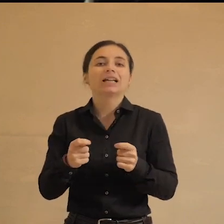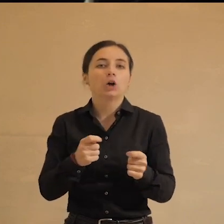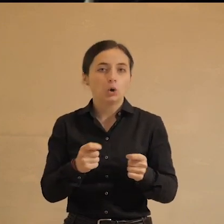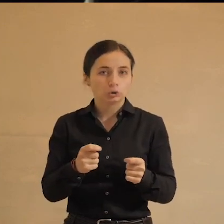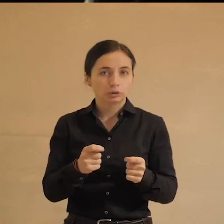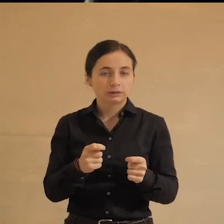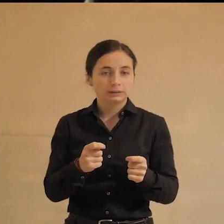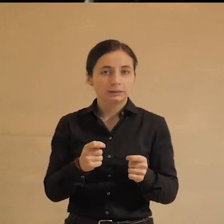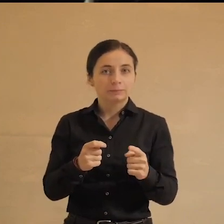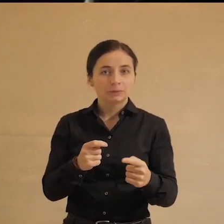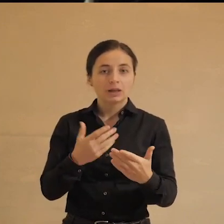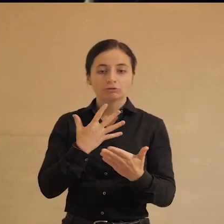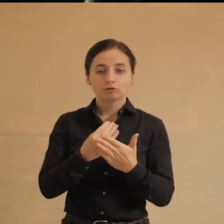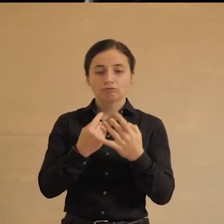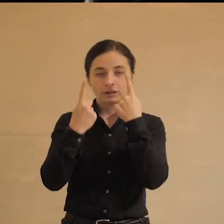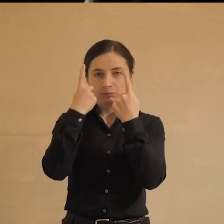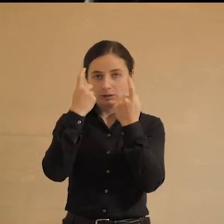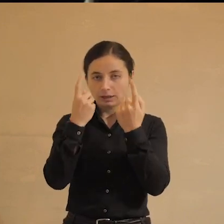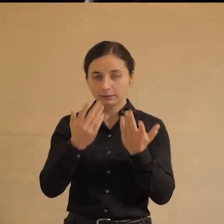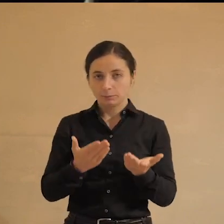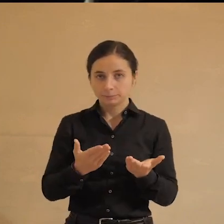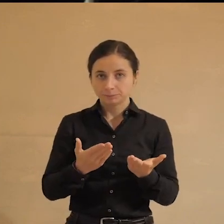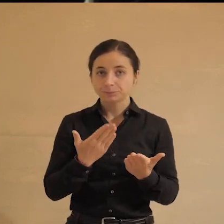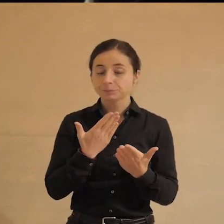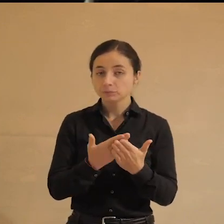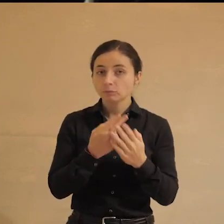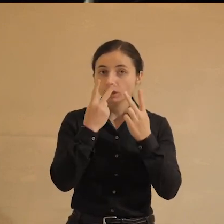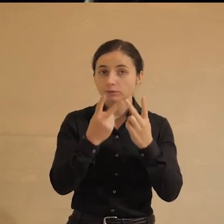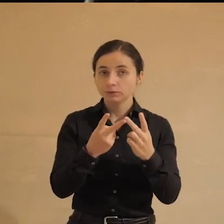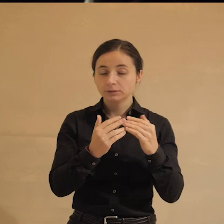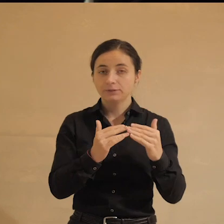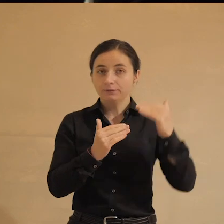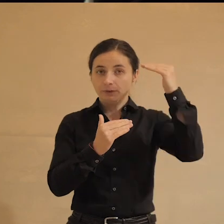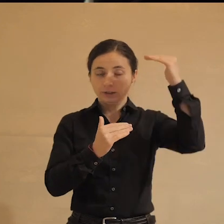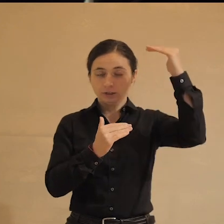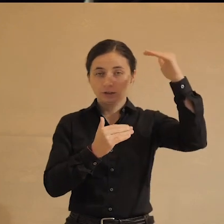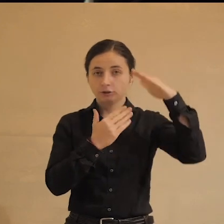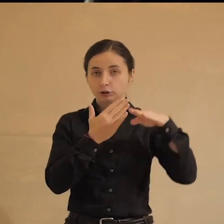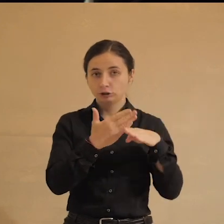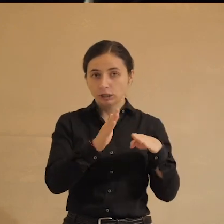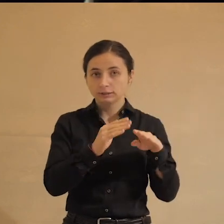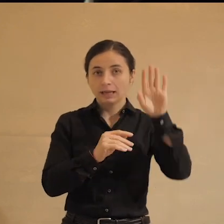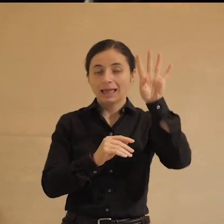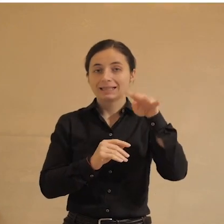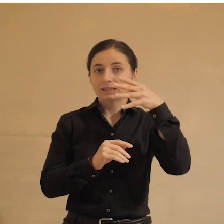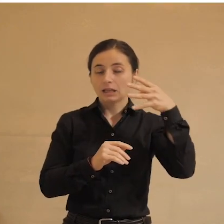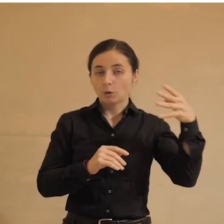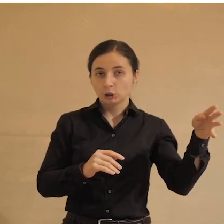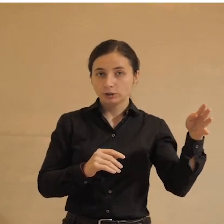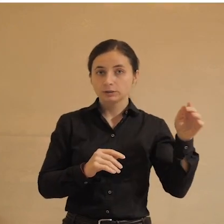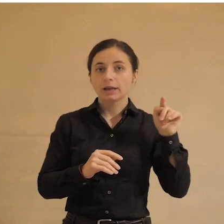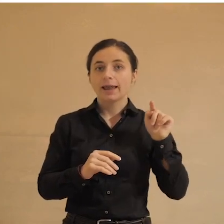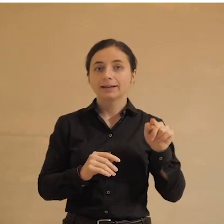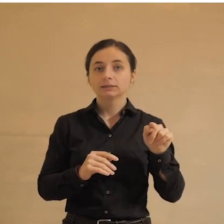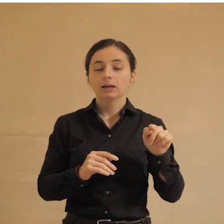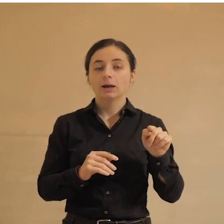скептицизма в обращении со своими данными. Вот видите, верхняя часть этой таблицы – это